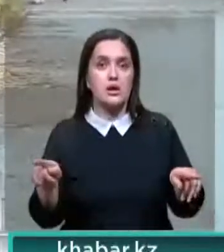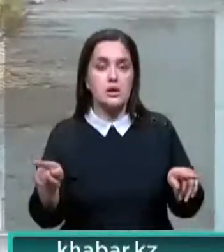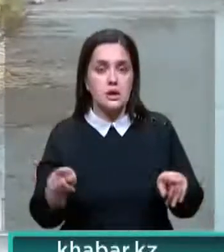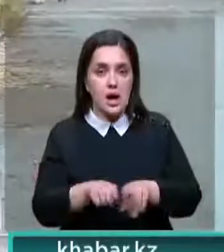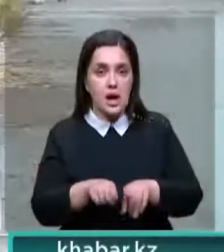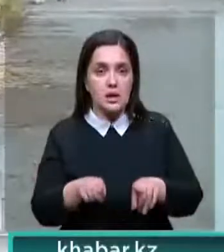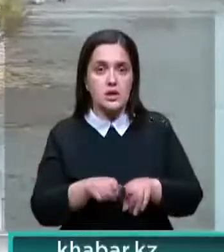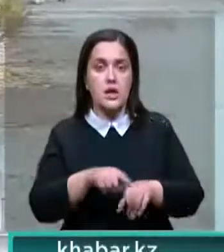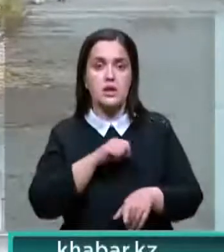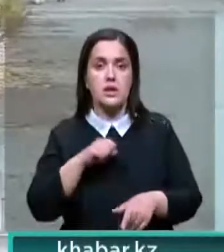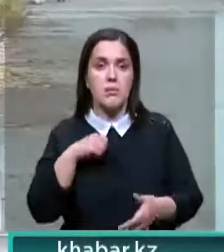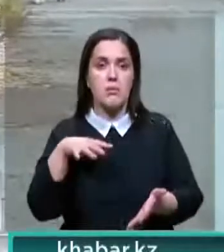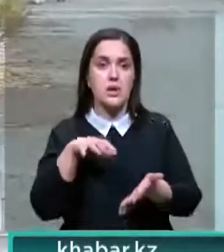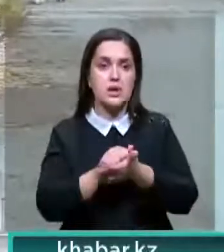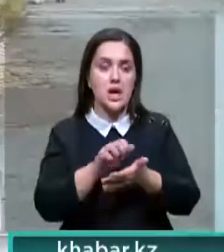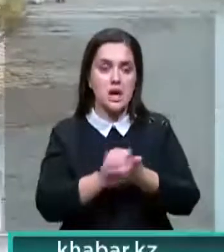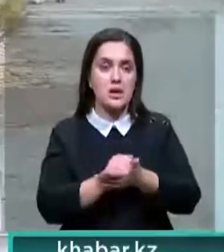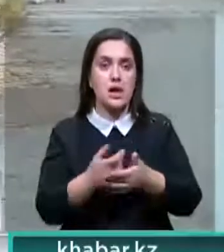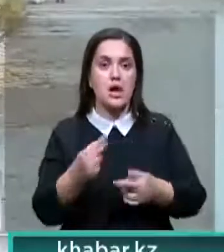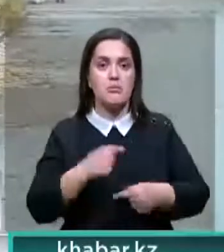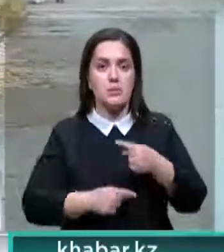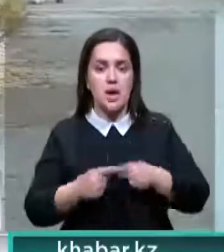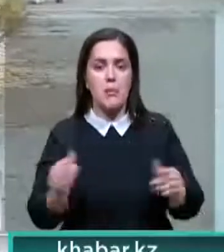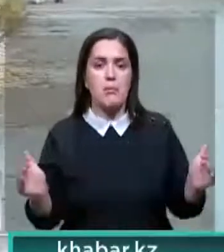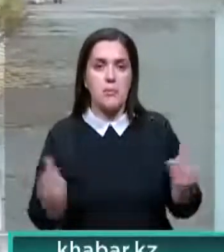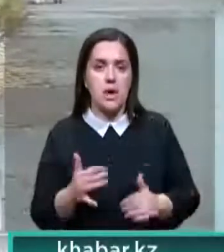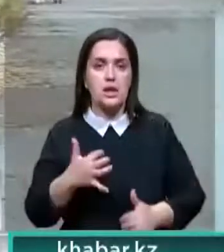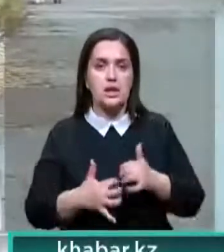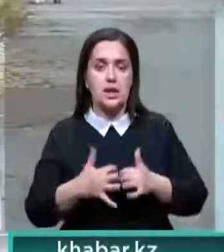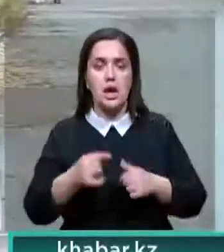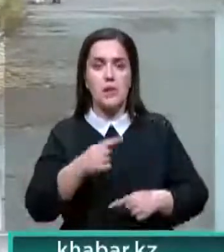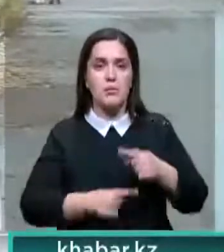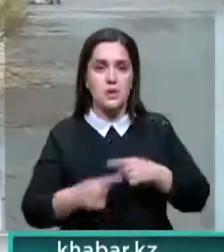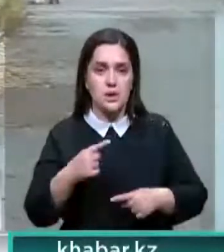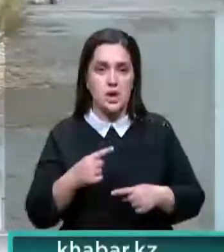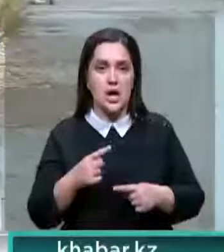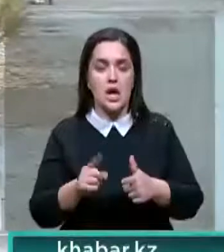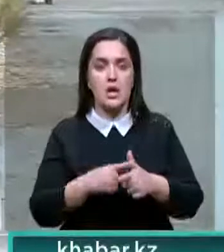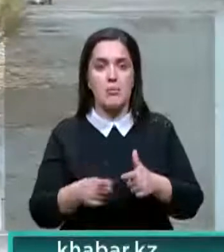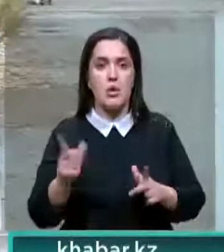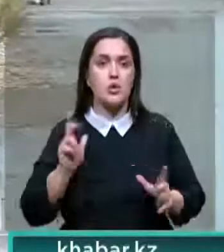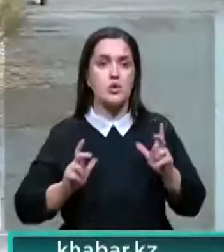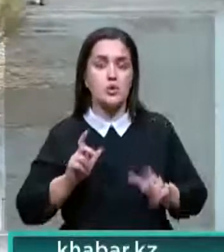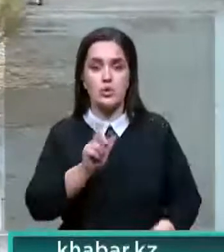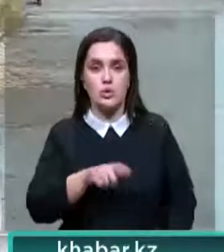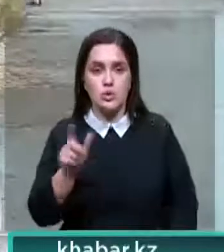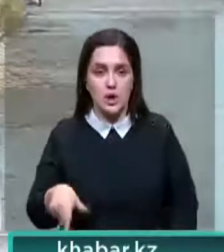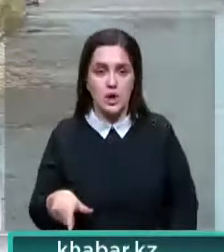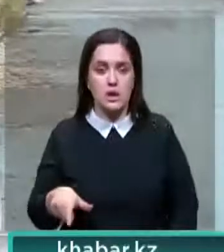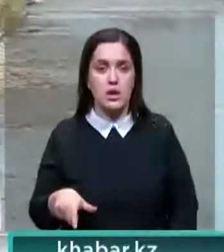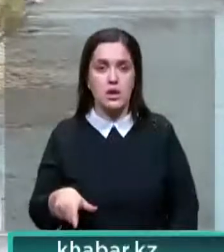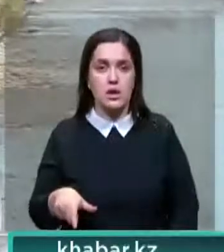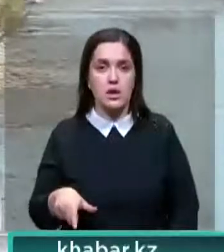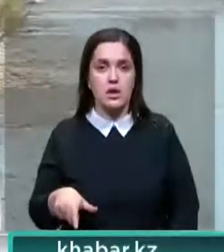самозанятые, либо предприниматели, малый, там, средний бизнес, либо это студенты учебных